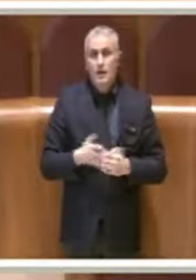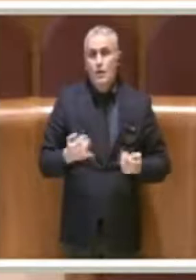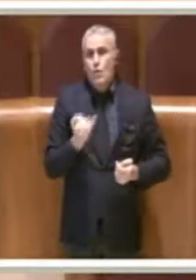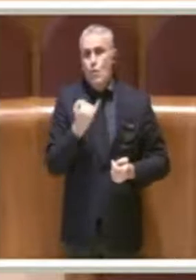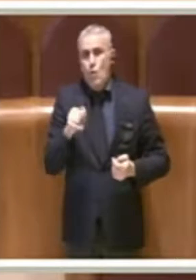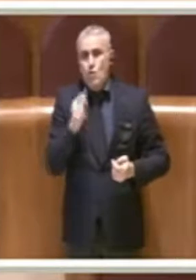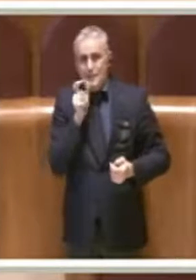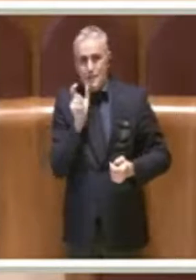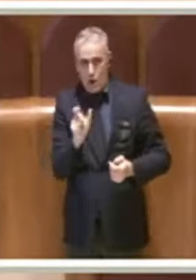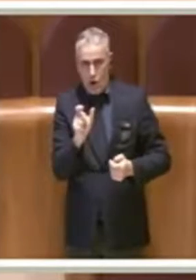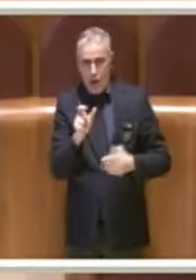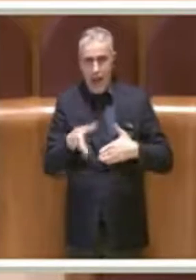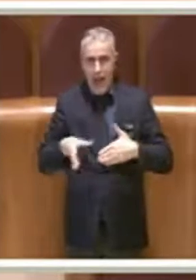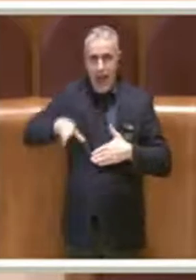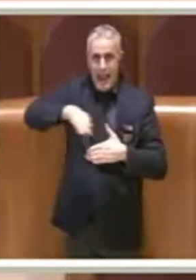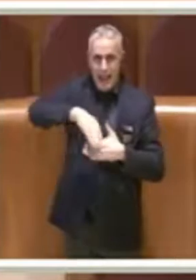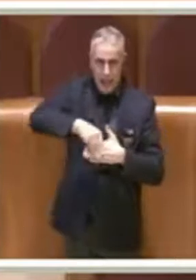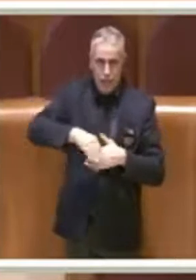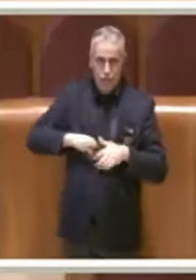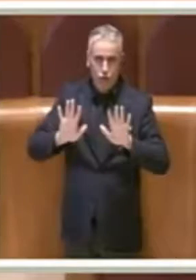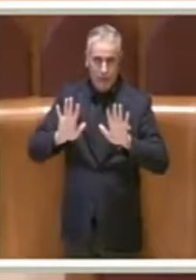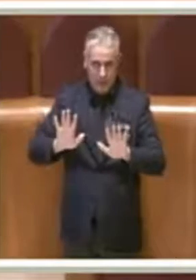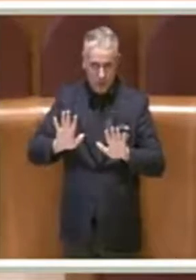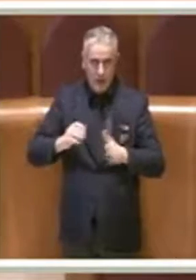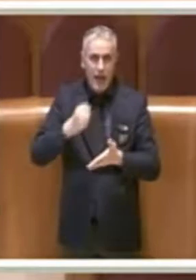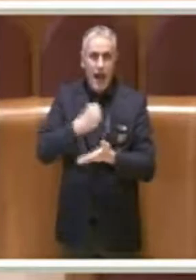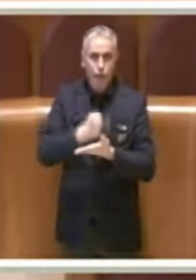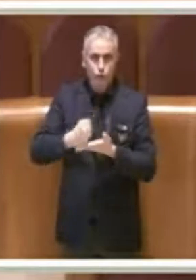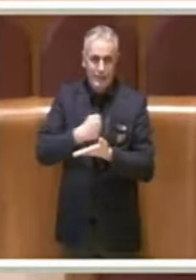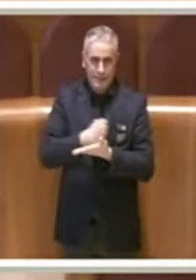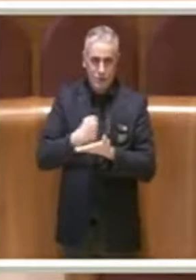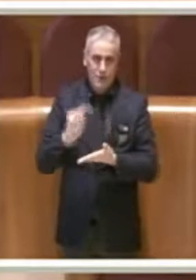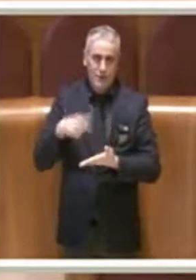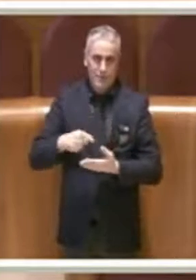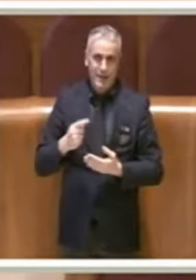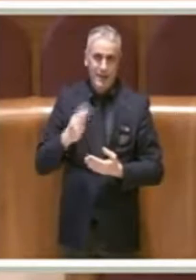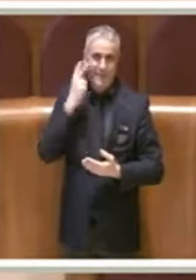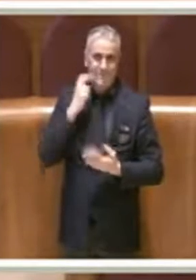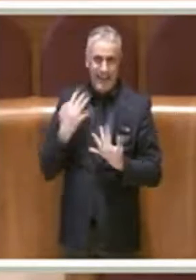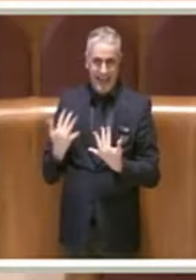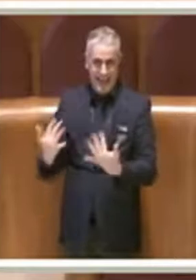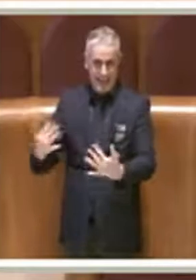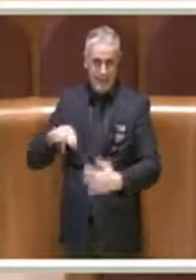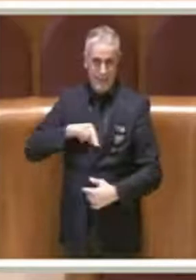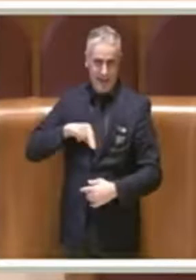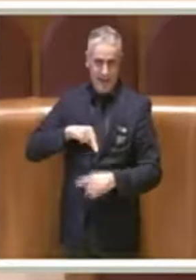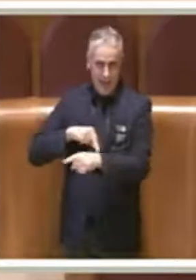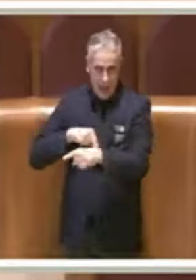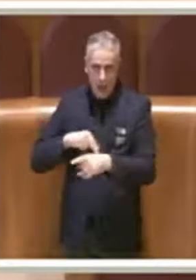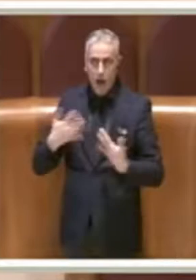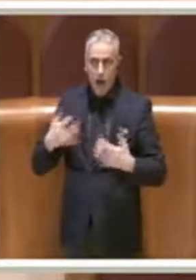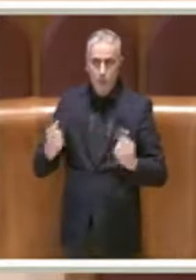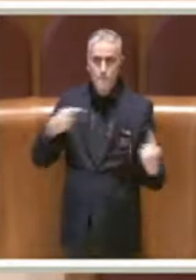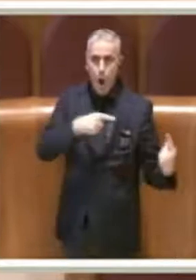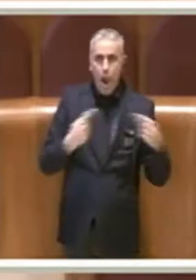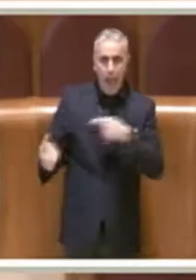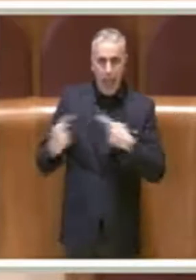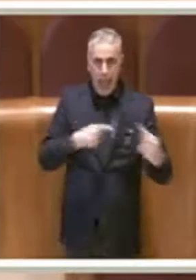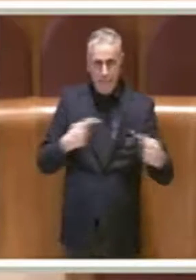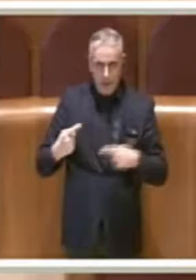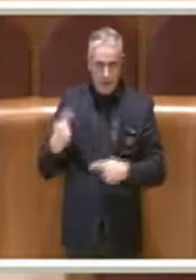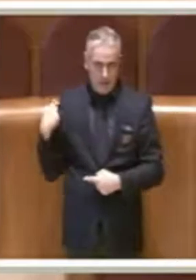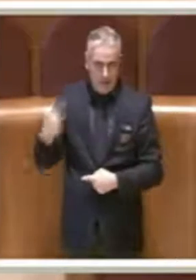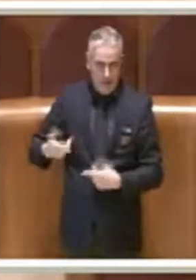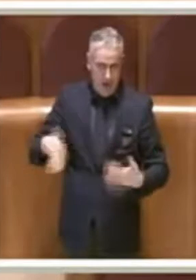l'allegato 10 l'allegato 10 che è autorizzazione per il verde privato viste le tante polemiche che ci sono state ci è sembrato